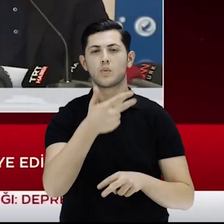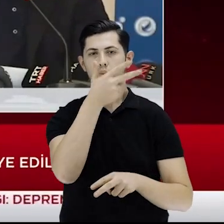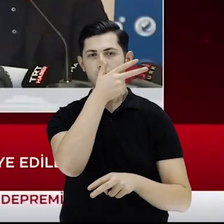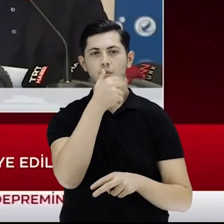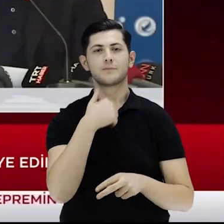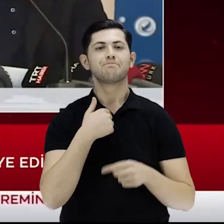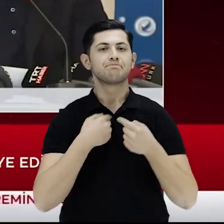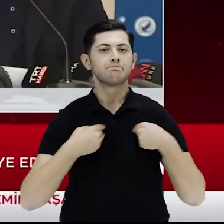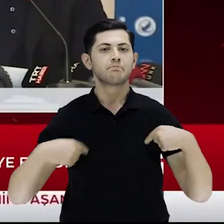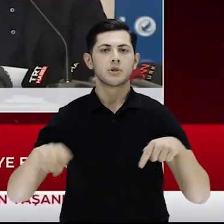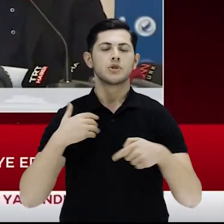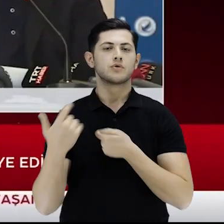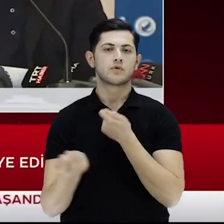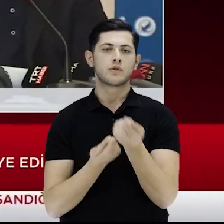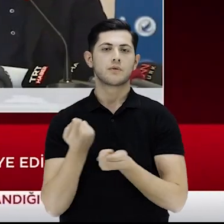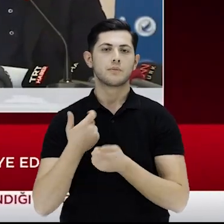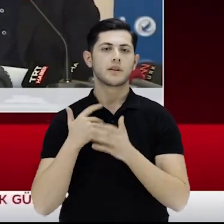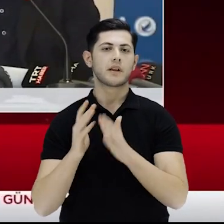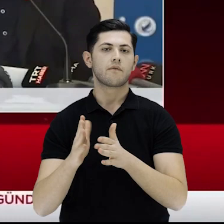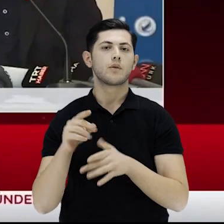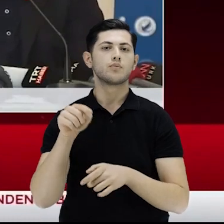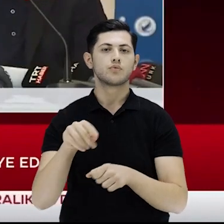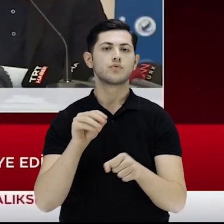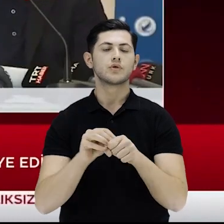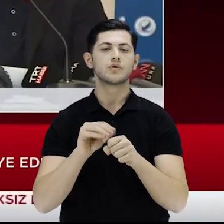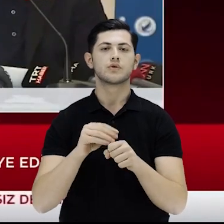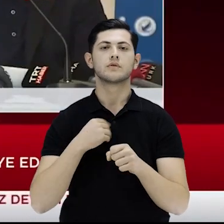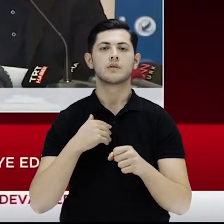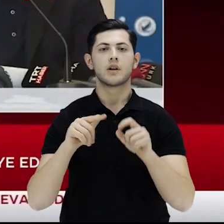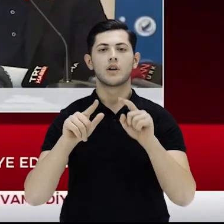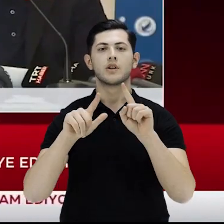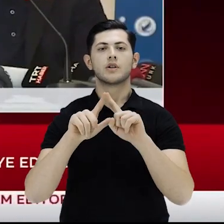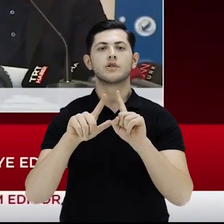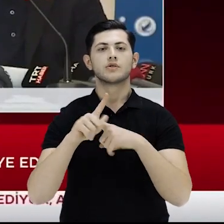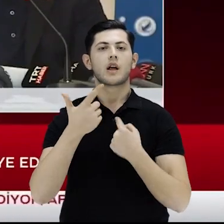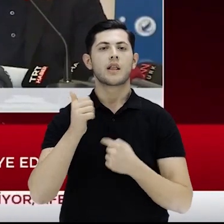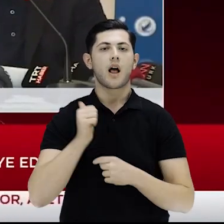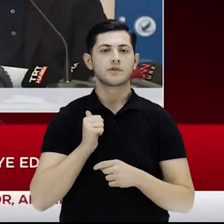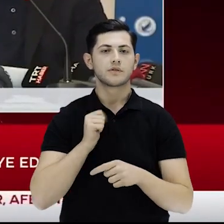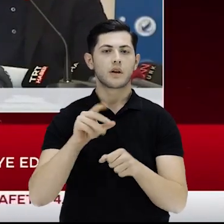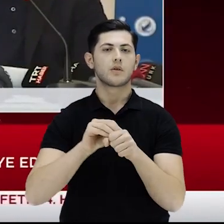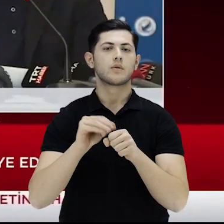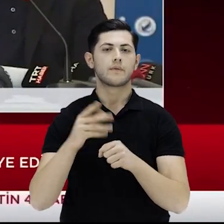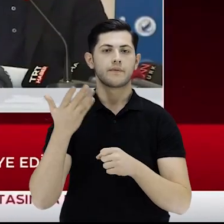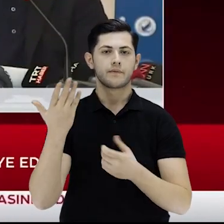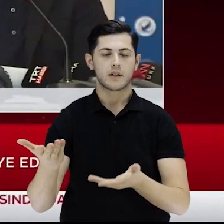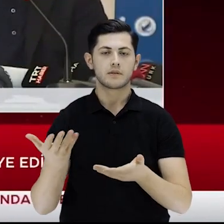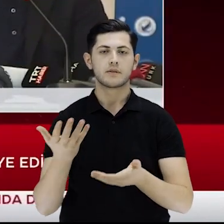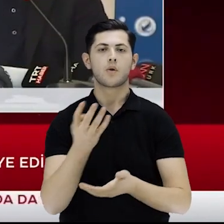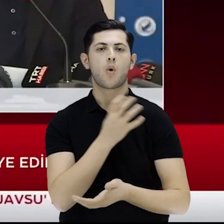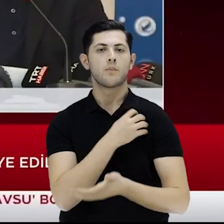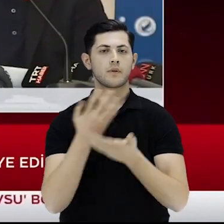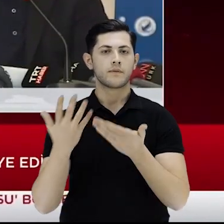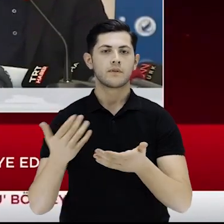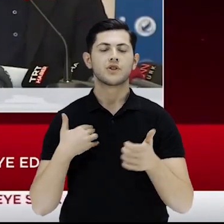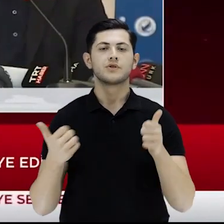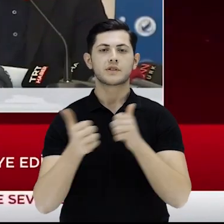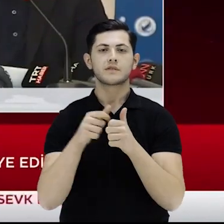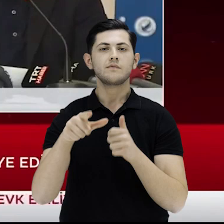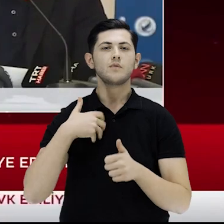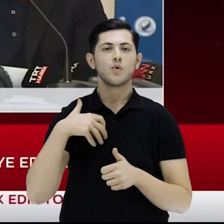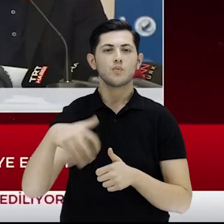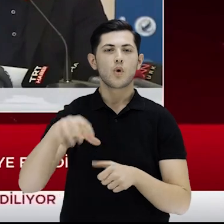Yani biz bu masanın etrafında hepimiz çalışıyoruz. Burada yandarma genel komutan vekilimiz de var. Burada hem